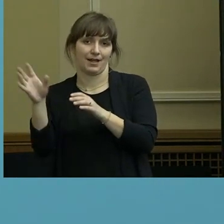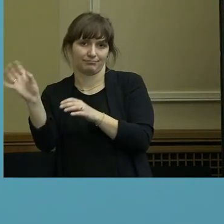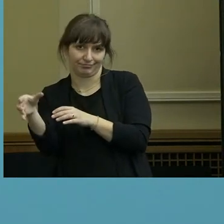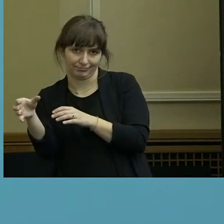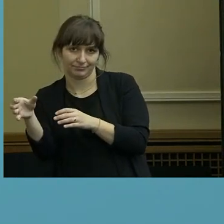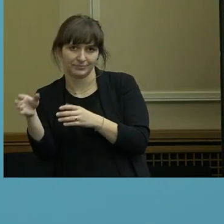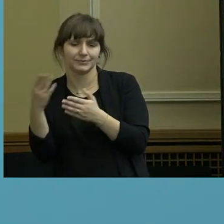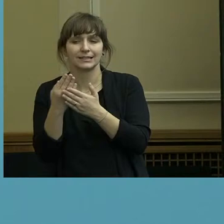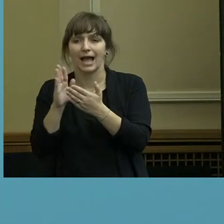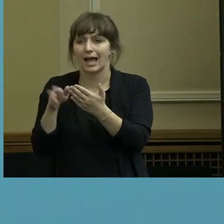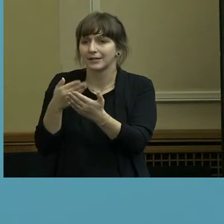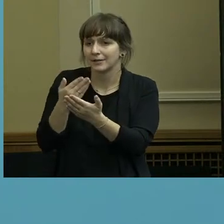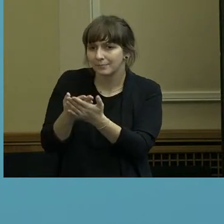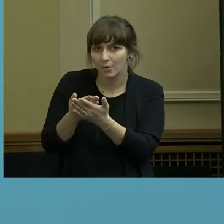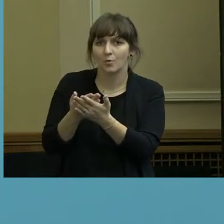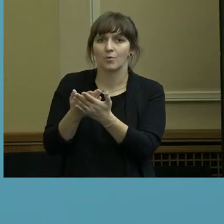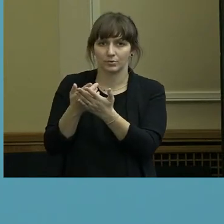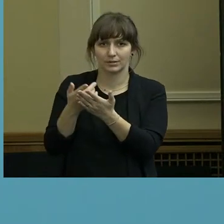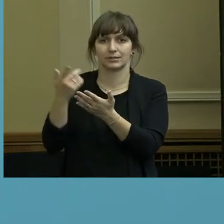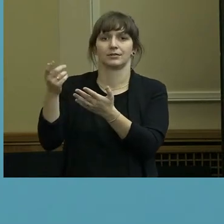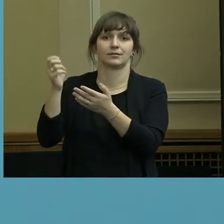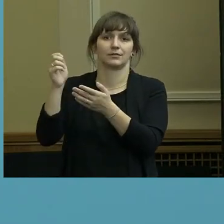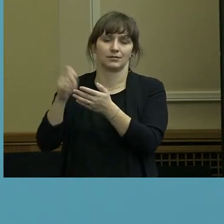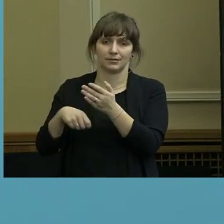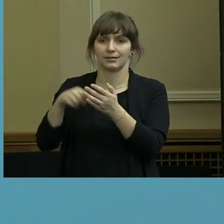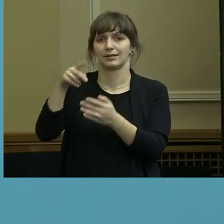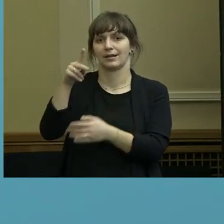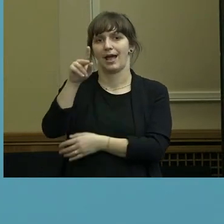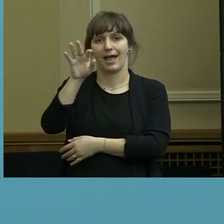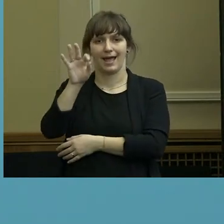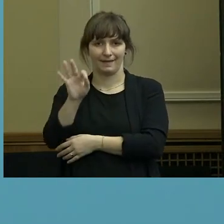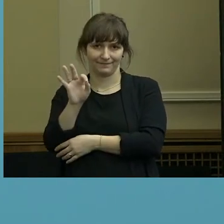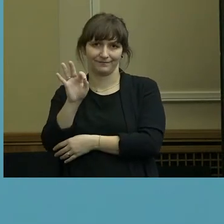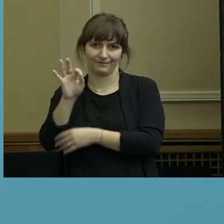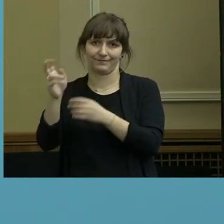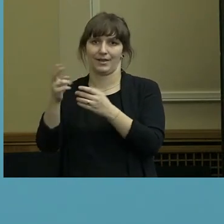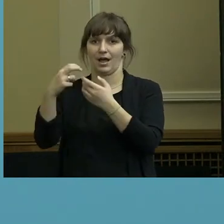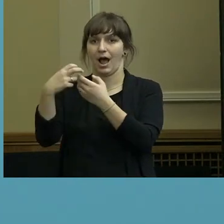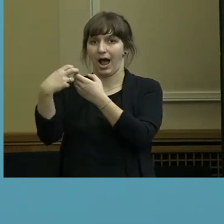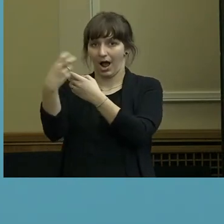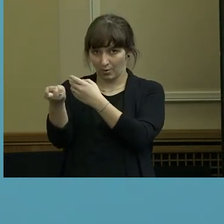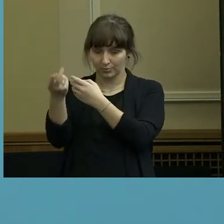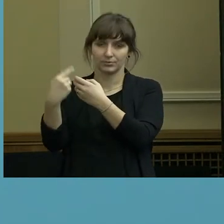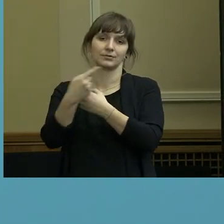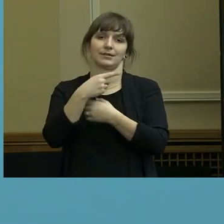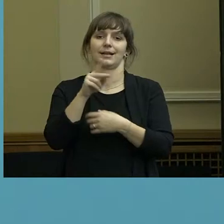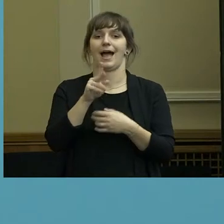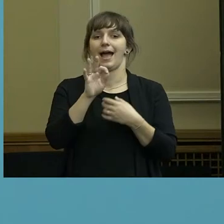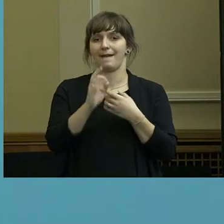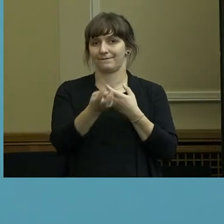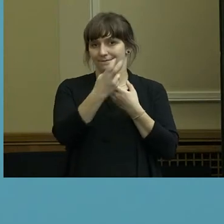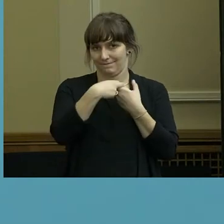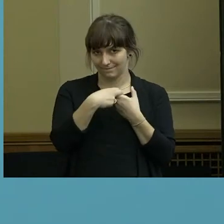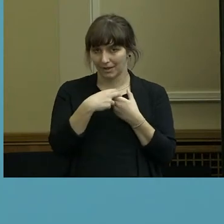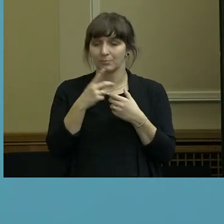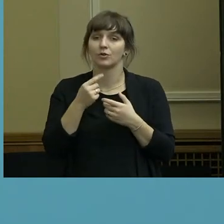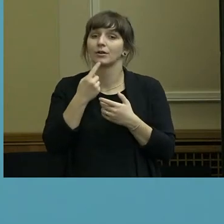-out an und wir bieten im Gegenzug ein sogenanntes Carve-in an, dass wir eben sagen, wir nehmen die gerne.